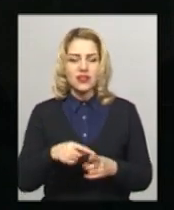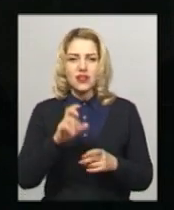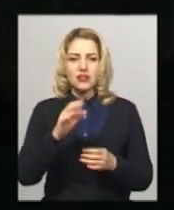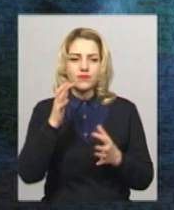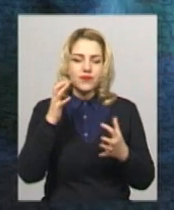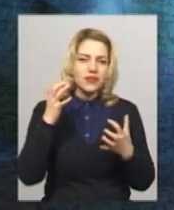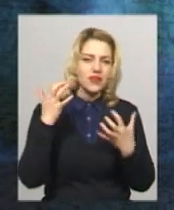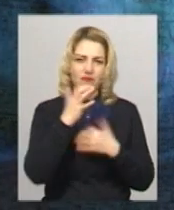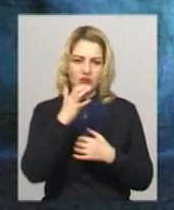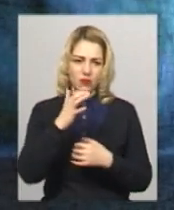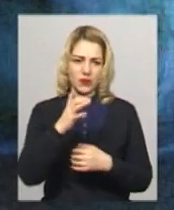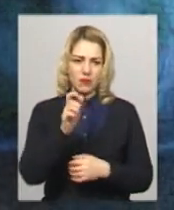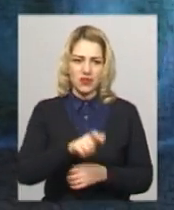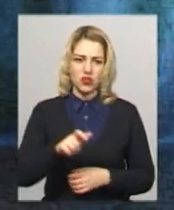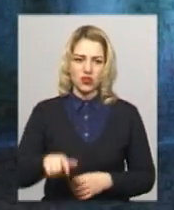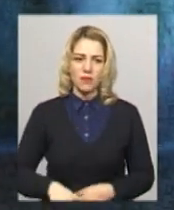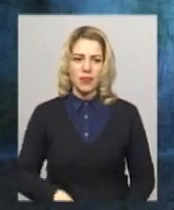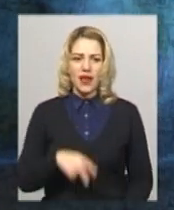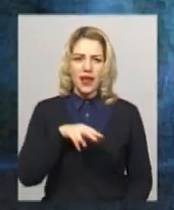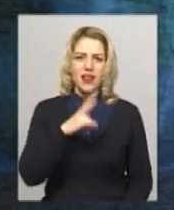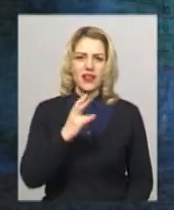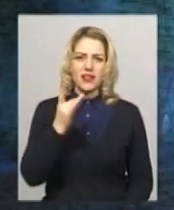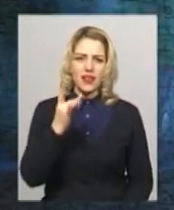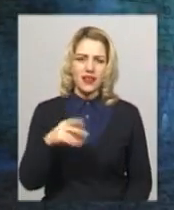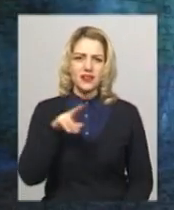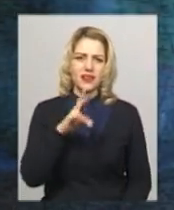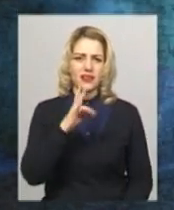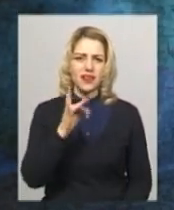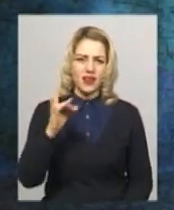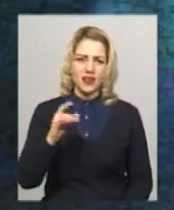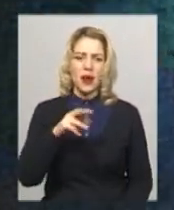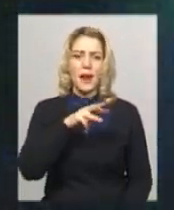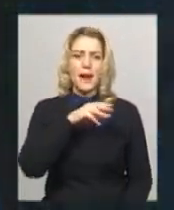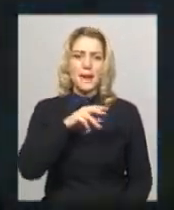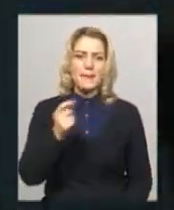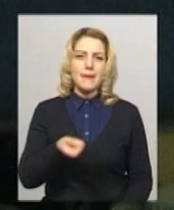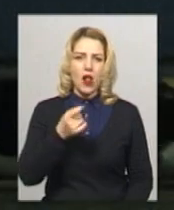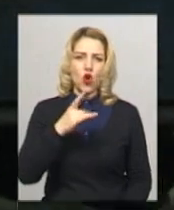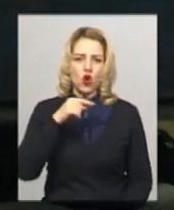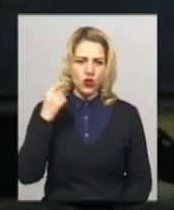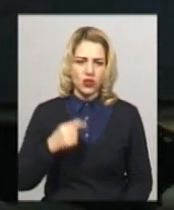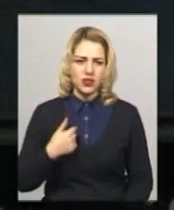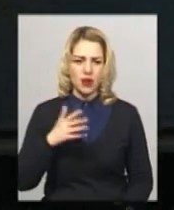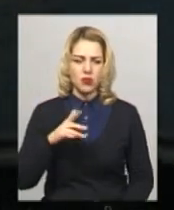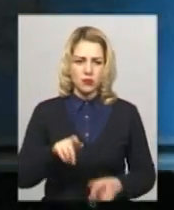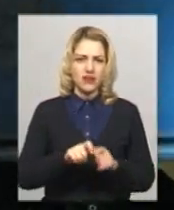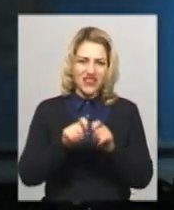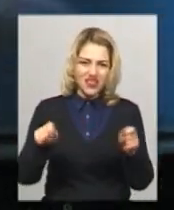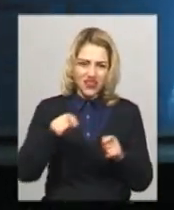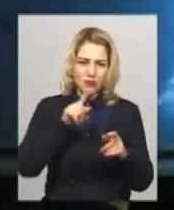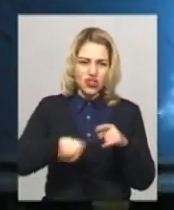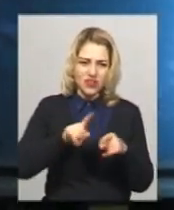персонажі. ЛНР, ДНР, Малоросія. Далі сунь туди, відкриваємо туди. Швидко.